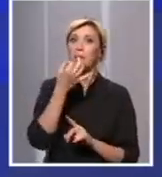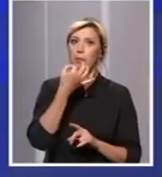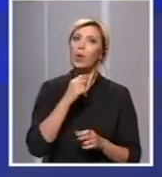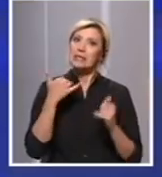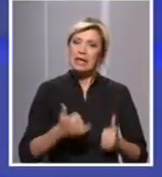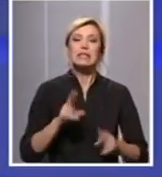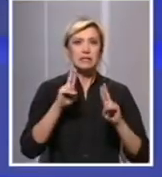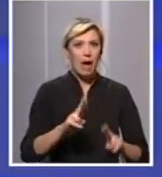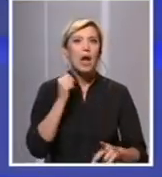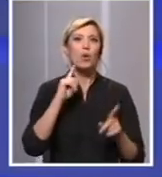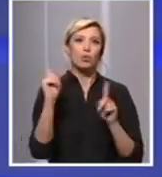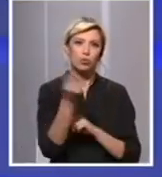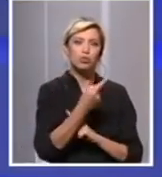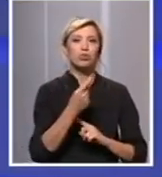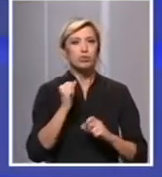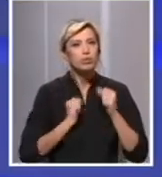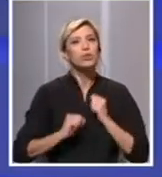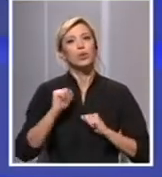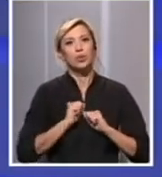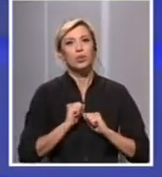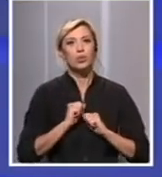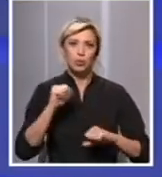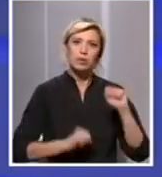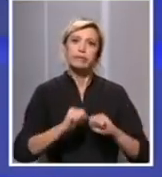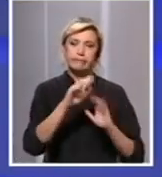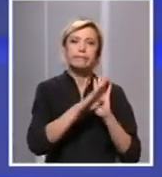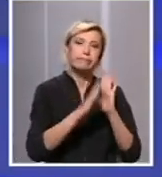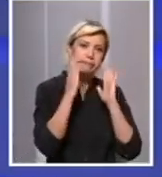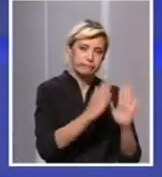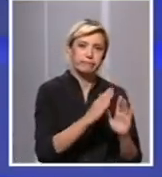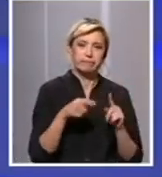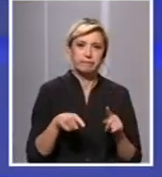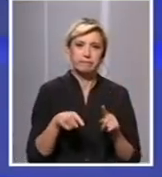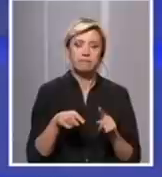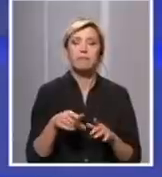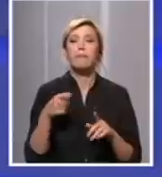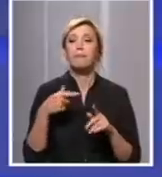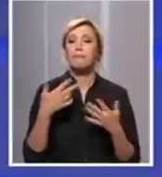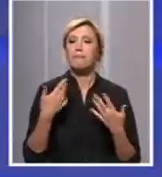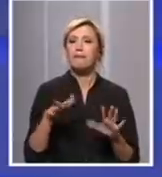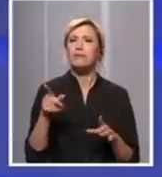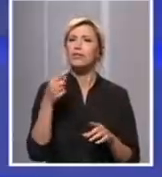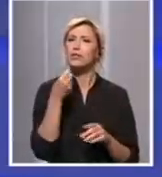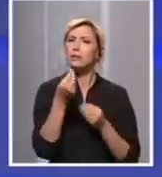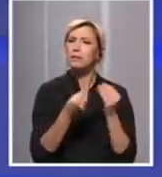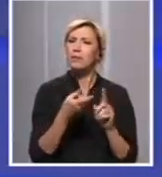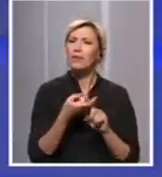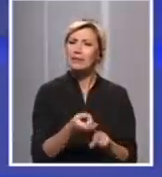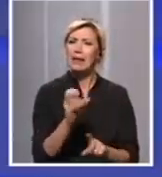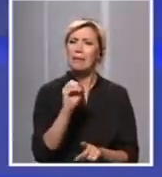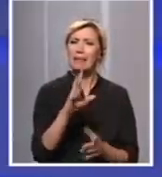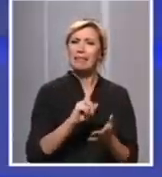sebe, trudimo se i mi koji ne znamo toliko u virusu. Ali vi ste pomenuli sad nešto i to je nešto što se često pominjali tih 15 minuta kontakta. A sad mi